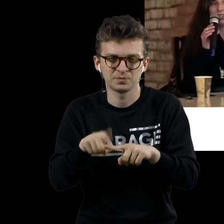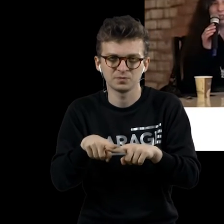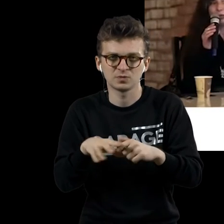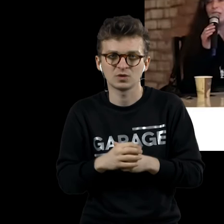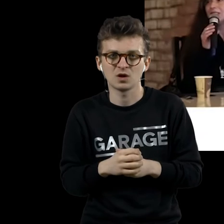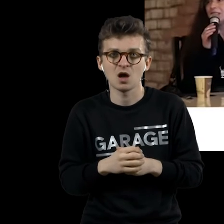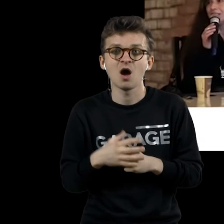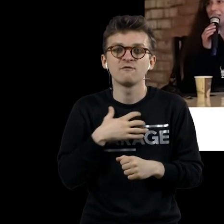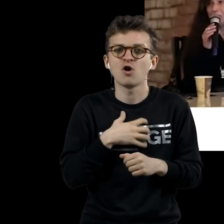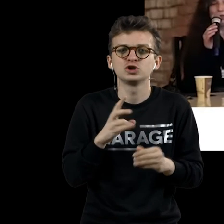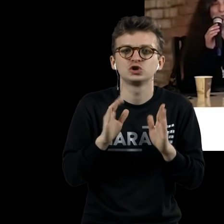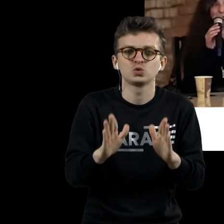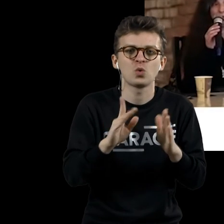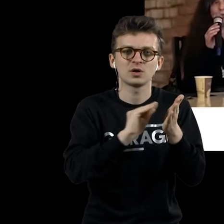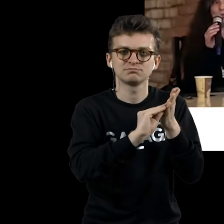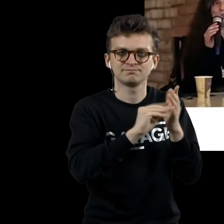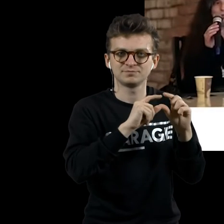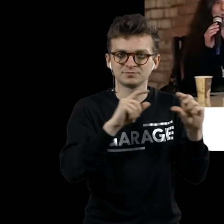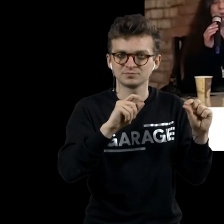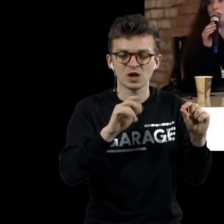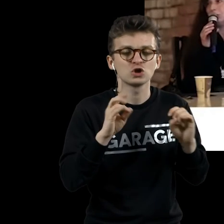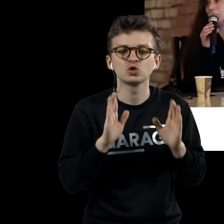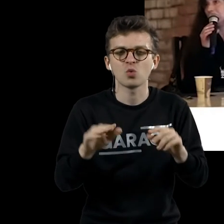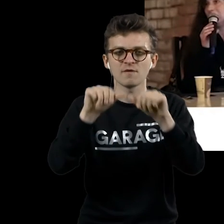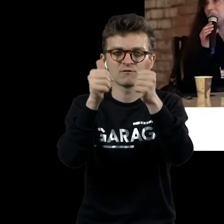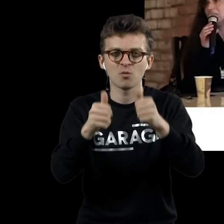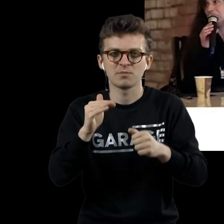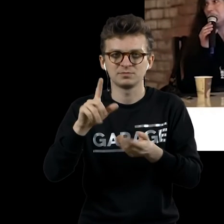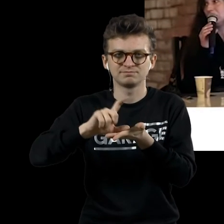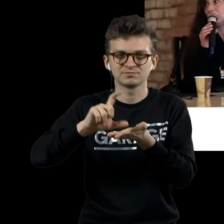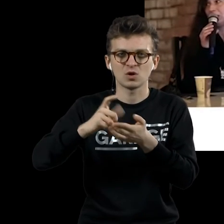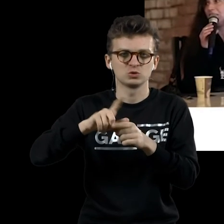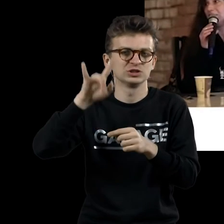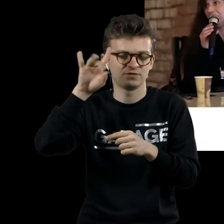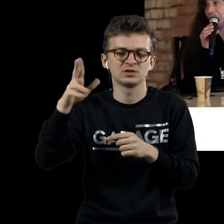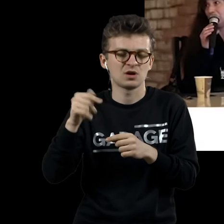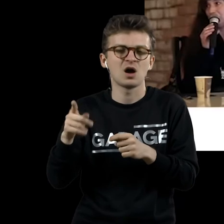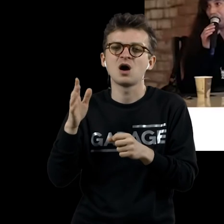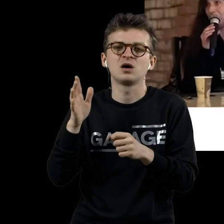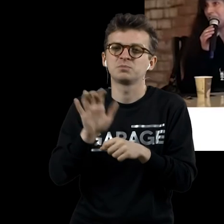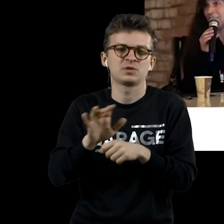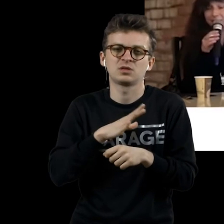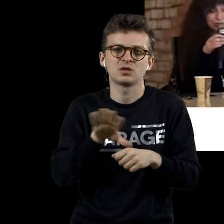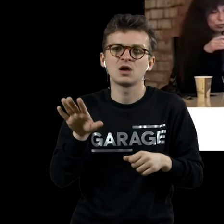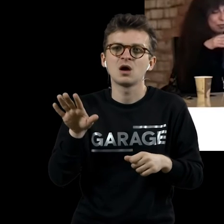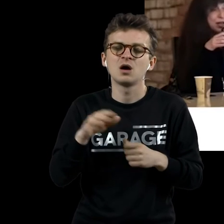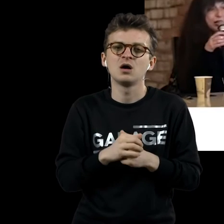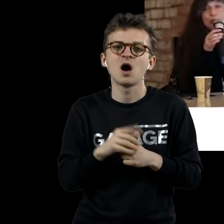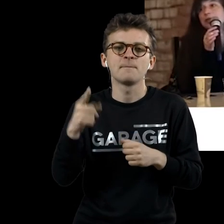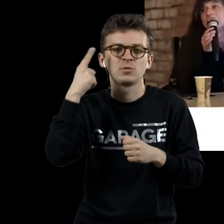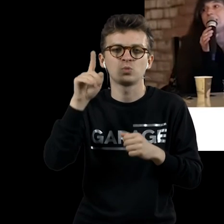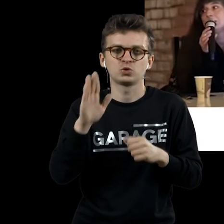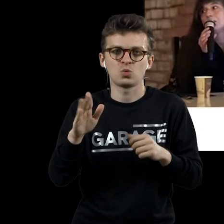Важна же не только этикетка и не только этот флакончик, который какой-то известный флакончик. Они не делали флакончик, они переклеили этикетку.